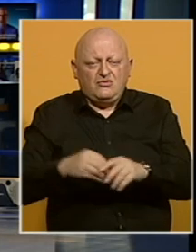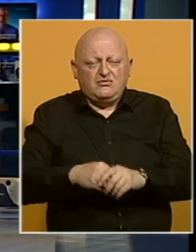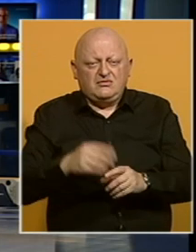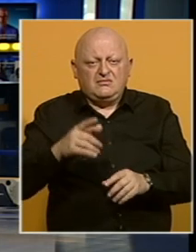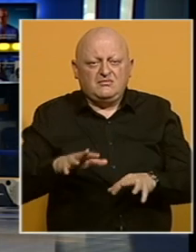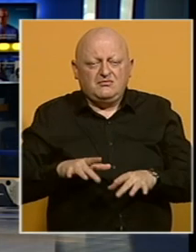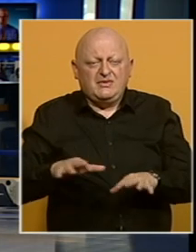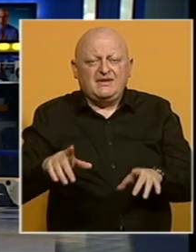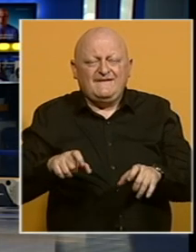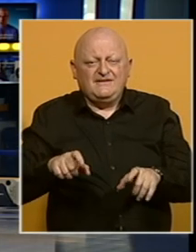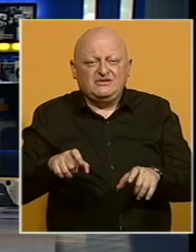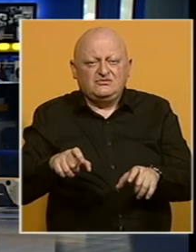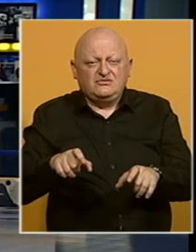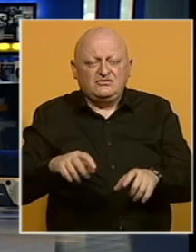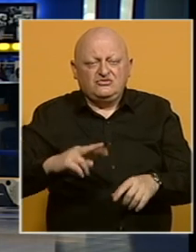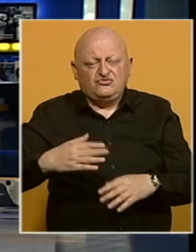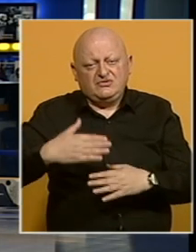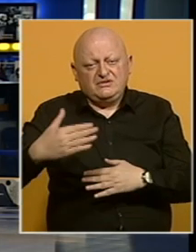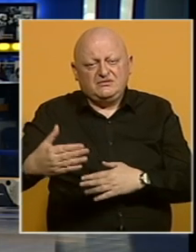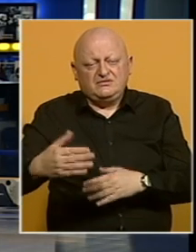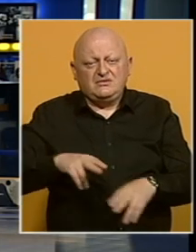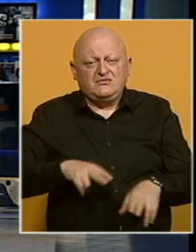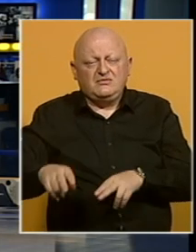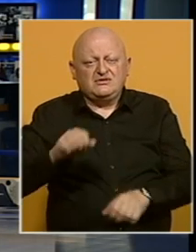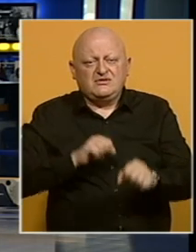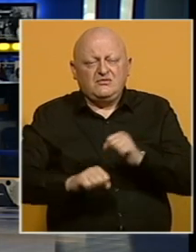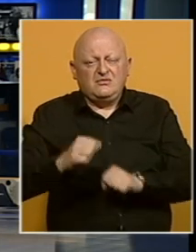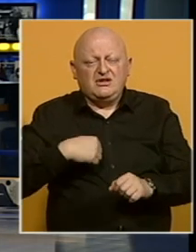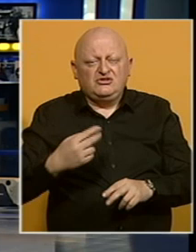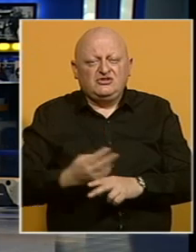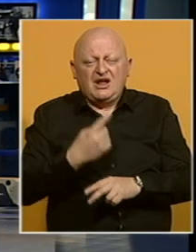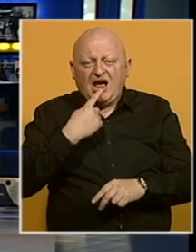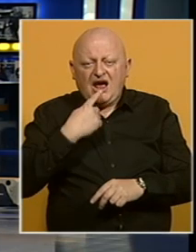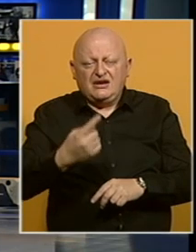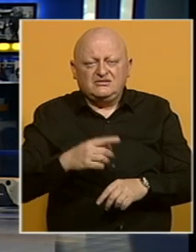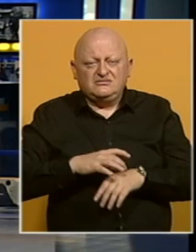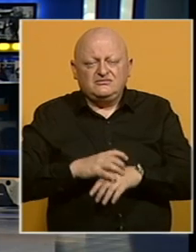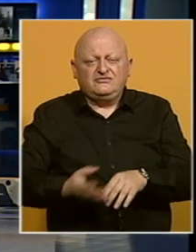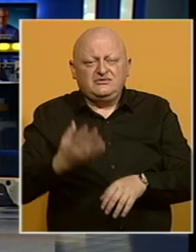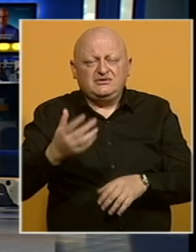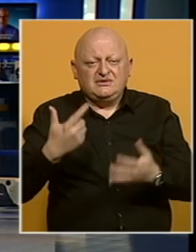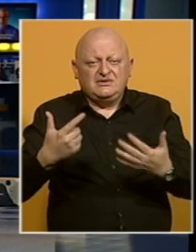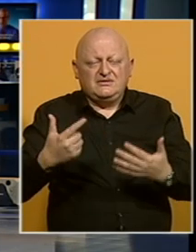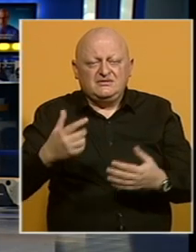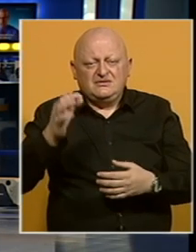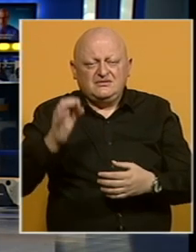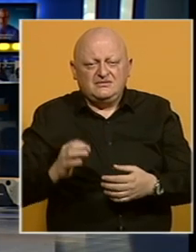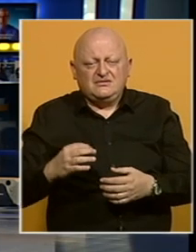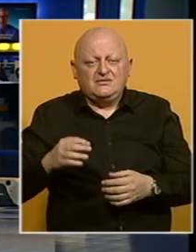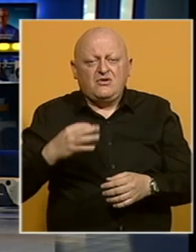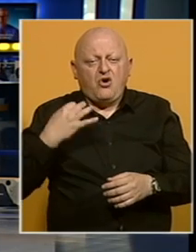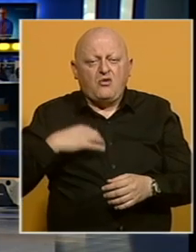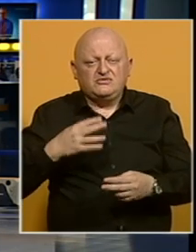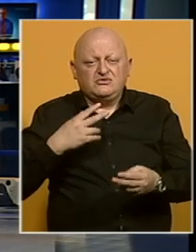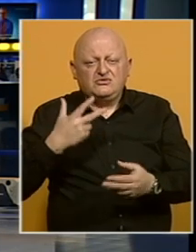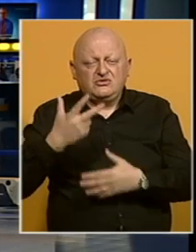već i pandemija koronavirusa. S druge strane, iz Ministarstva odbrane naše zemlje tvrde da je provedeno više od 70% obaveza